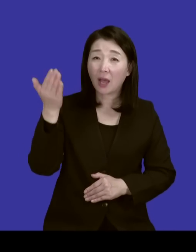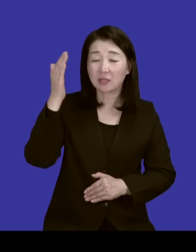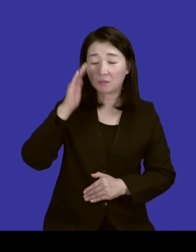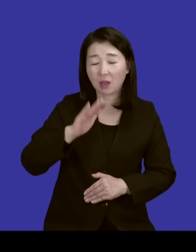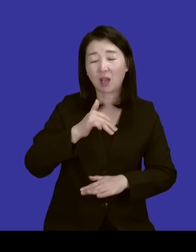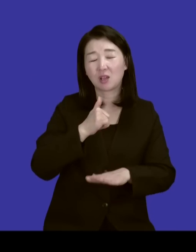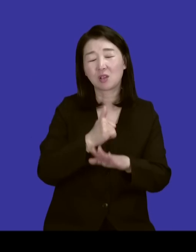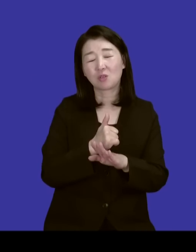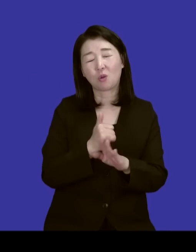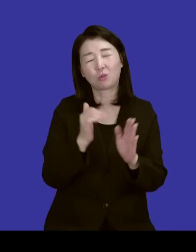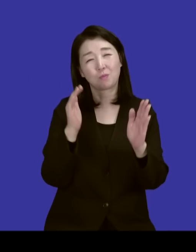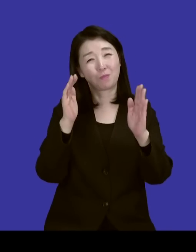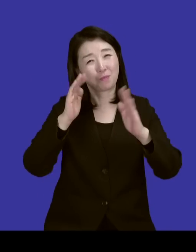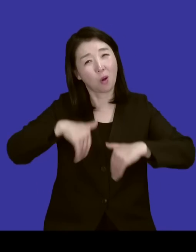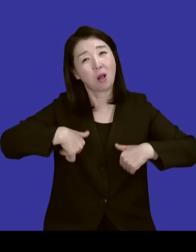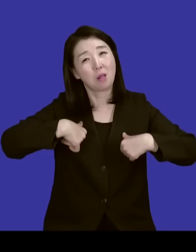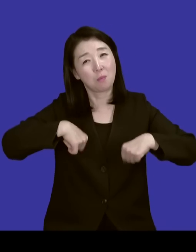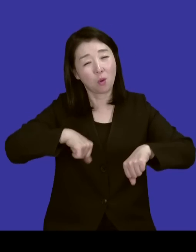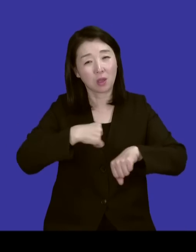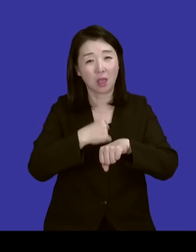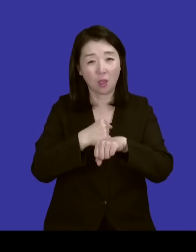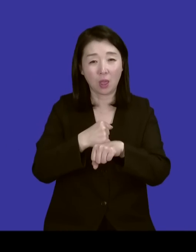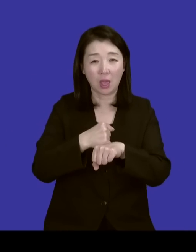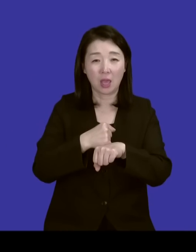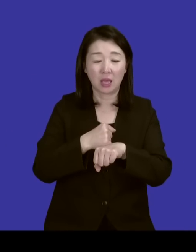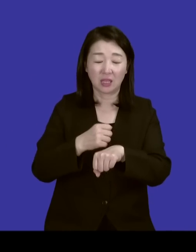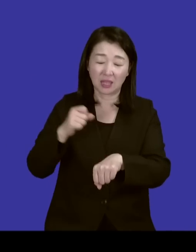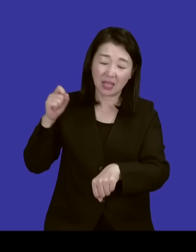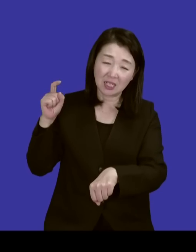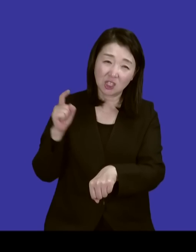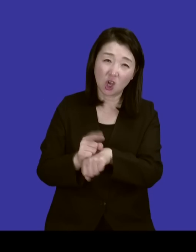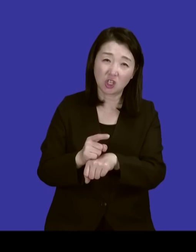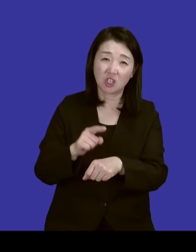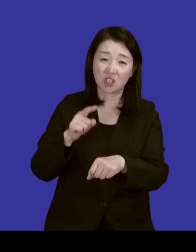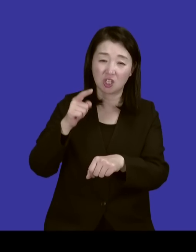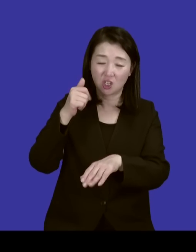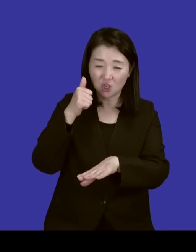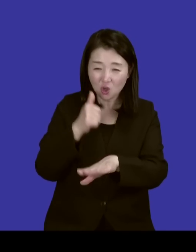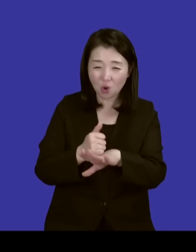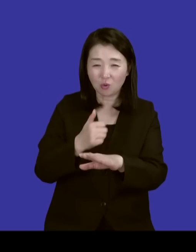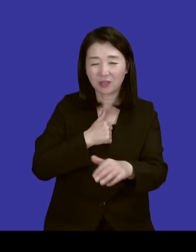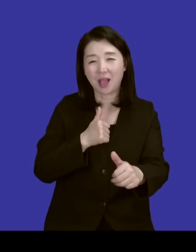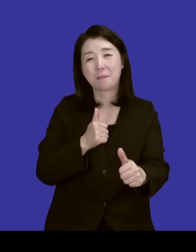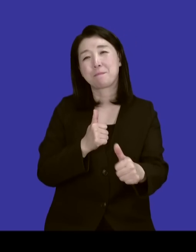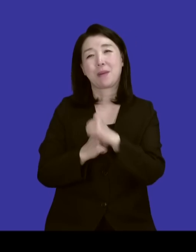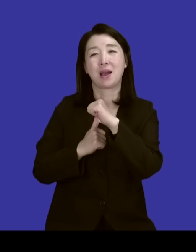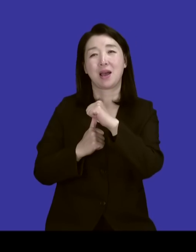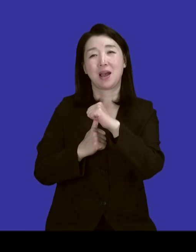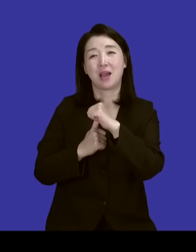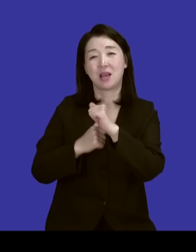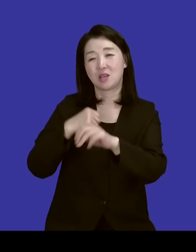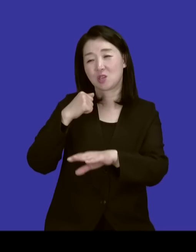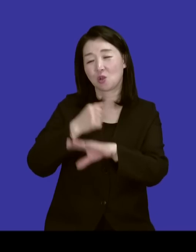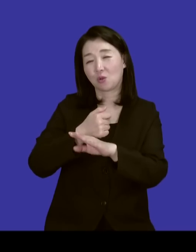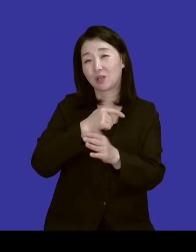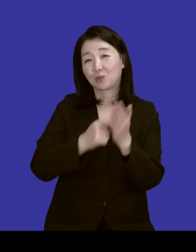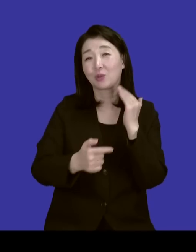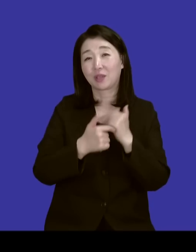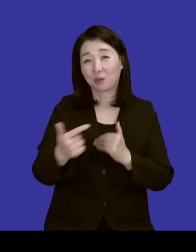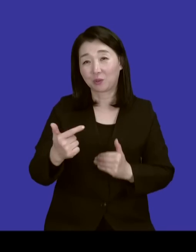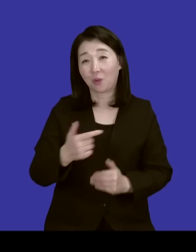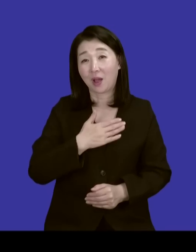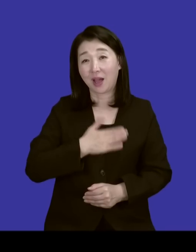무너뜨리고 막 그 성품을 못 이겨서 제가 저한테 지는 격이죠. 결국. 결과는 저한테 나쁘게 돌아오는 거죠. 그걸